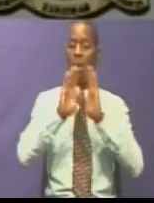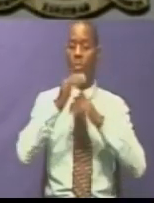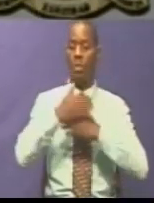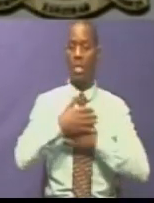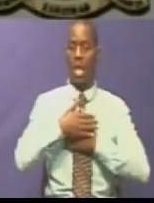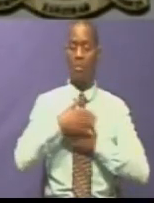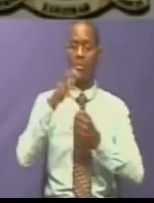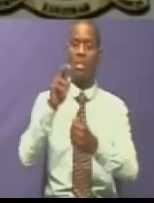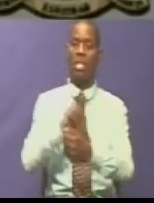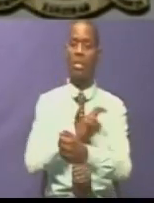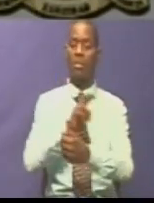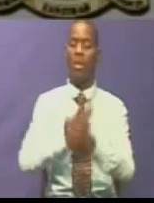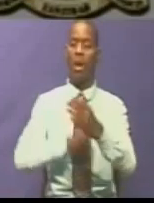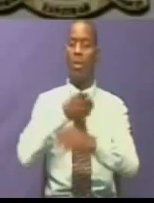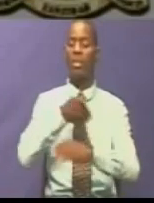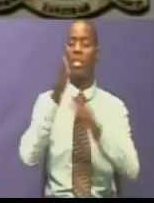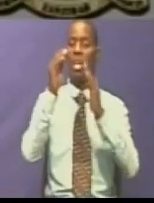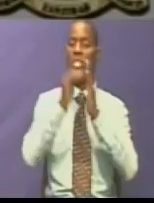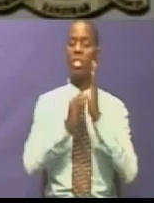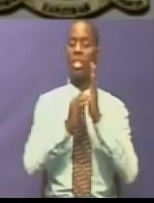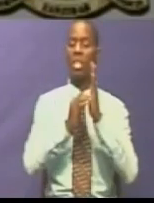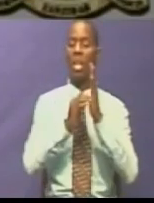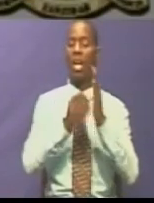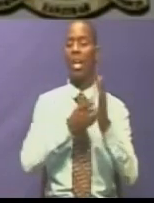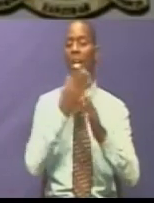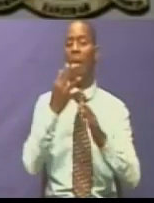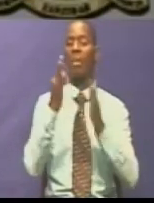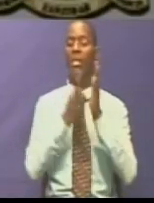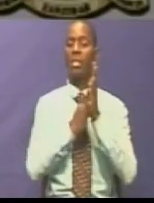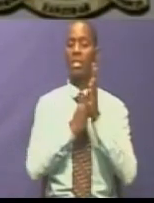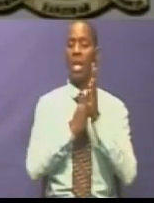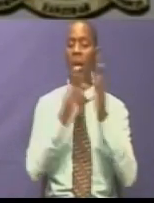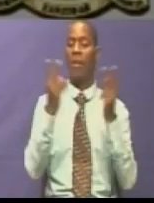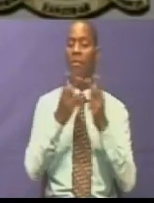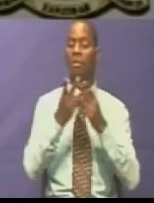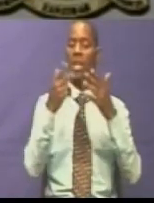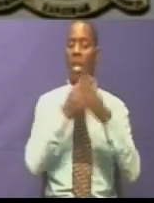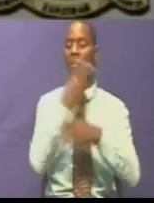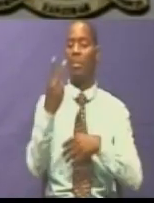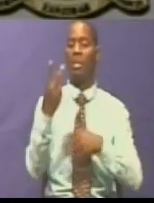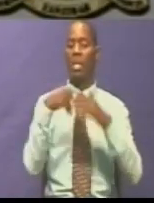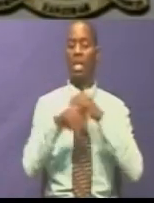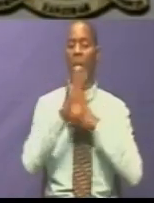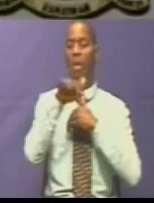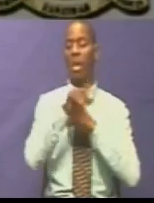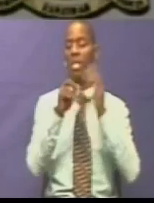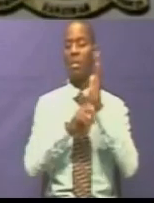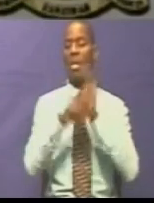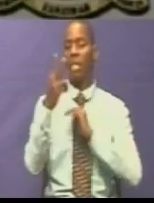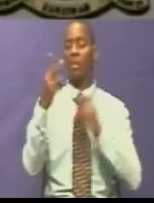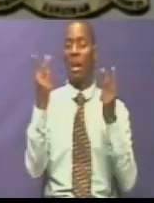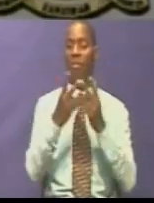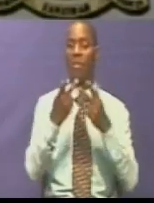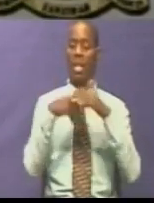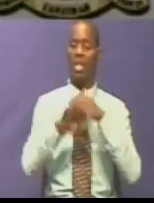Zinasimamiwa kupitia shiria namba tisa ya mwakalfu mbili na moja Namba mbili ya mwakalfu mbili na saba Namba tatu ya mwakalfu mmoja